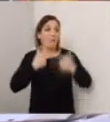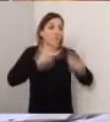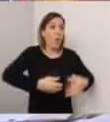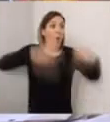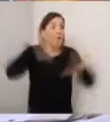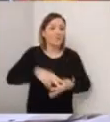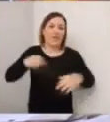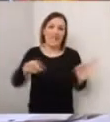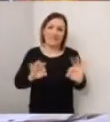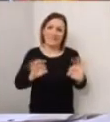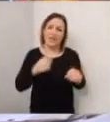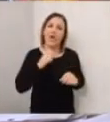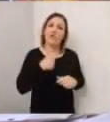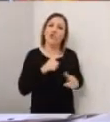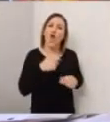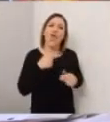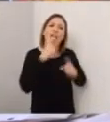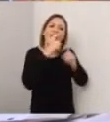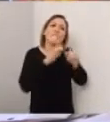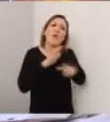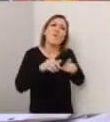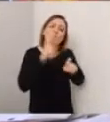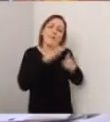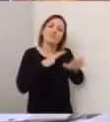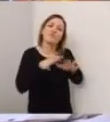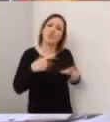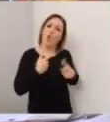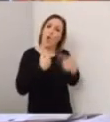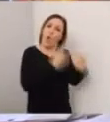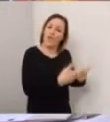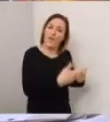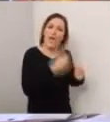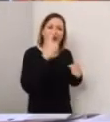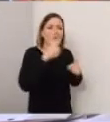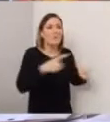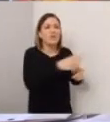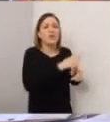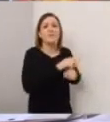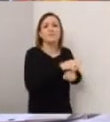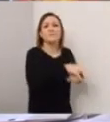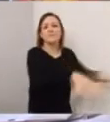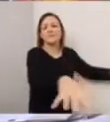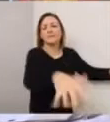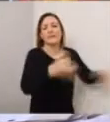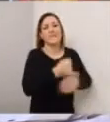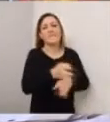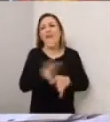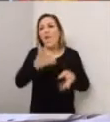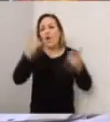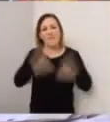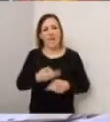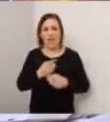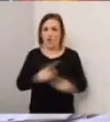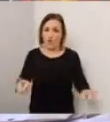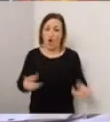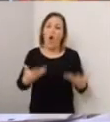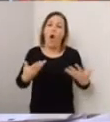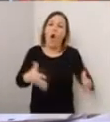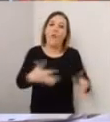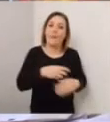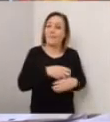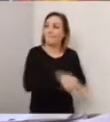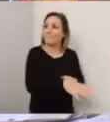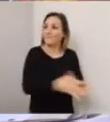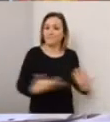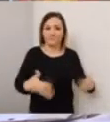delle persone e poi le persone non capiscono che sono delle comunicazioni in evoluzione e che quindi non vanno veicolate. Il mio